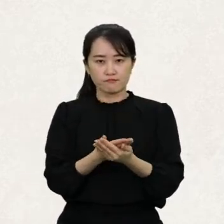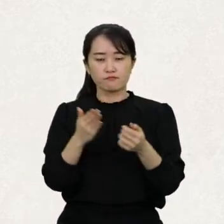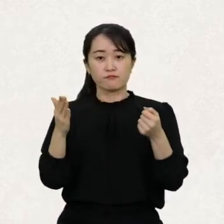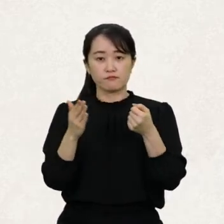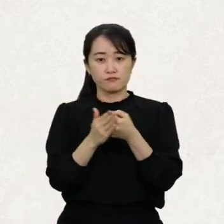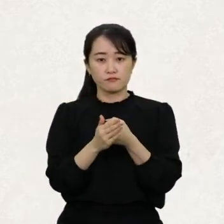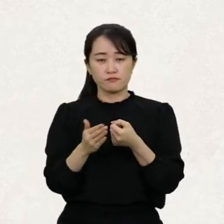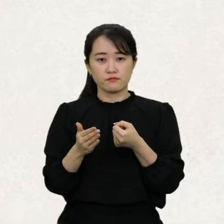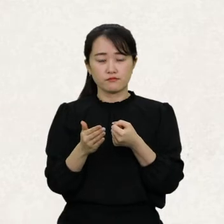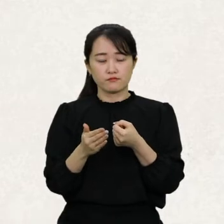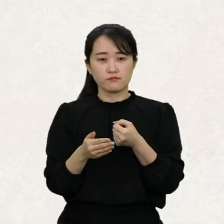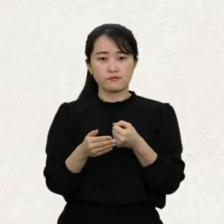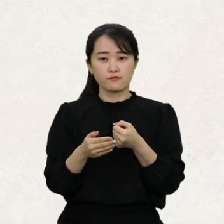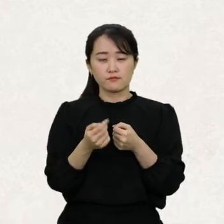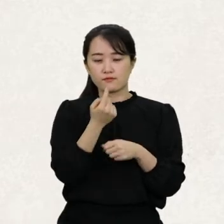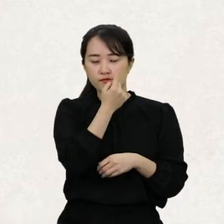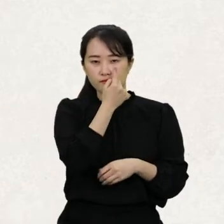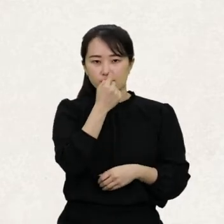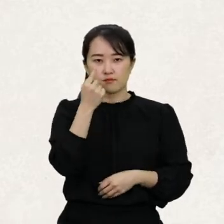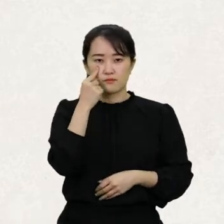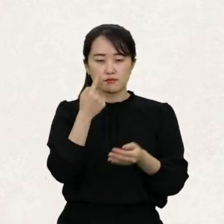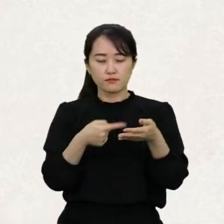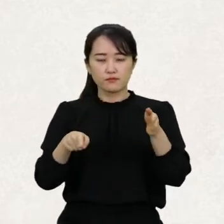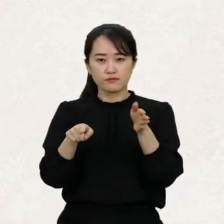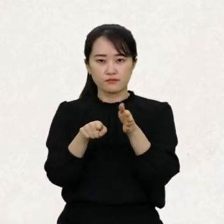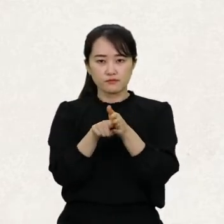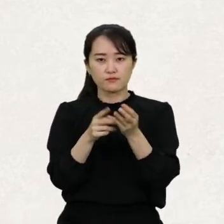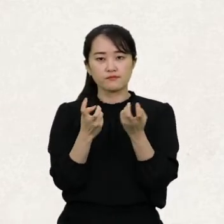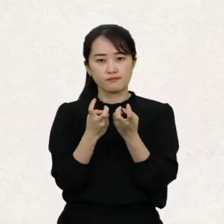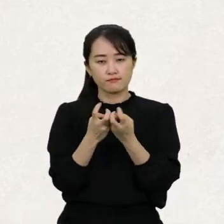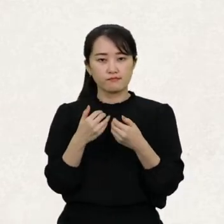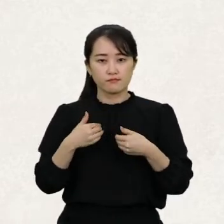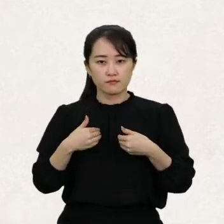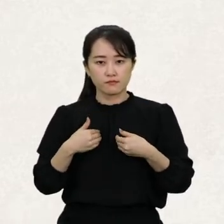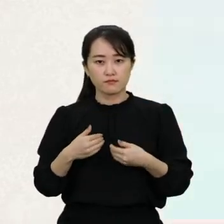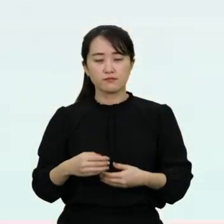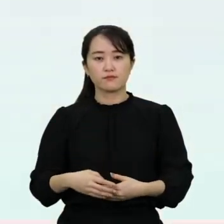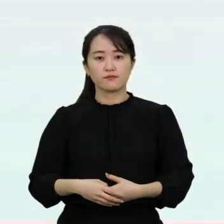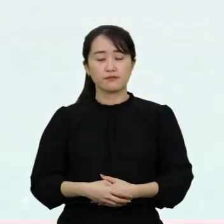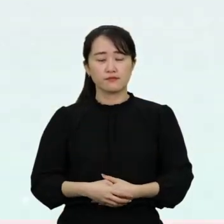이를 보장하기 위한 양질의 조치가 이뤄져야 하니까요.